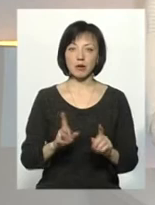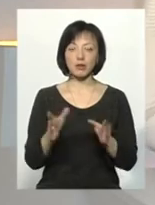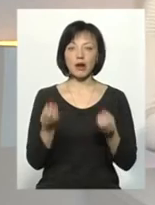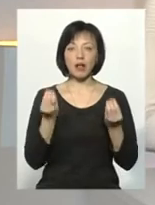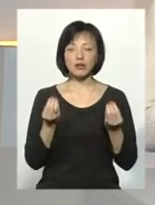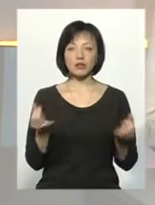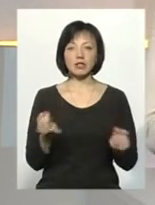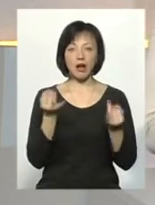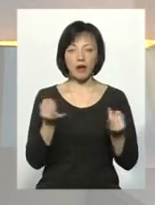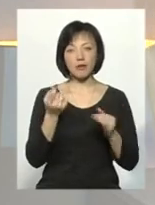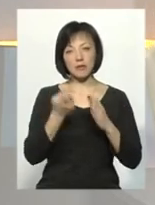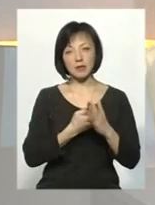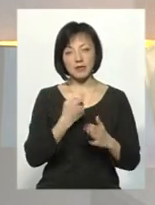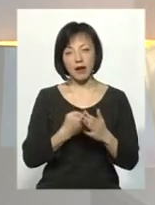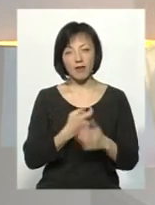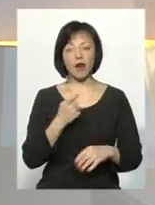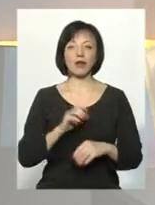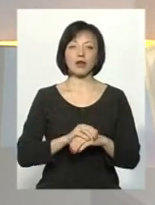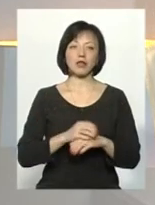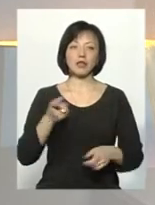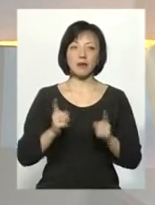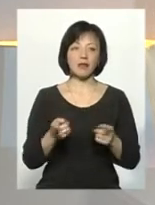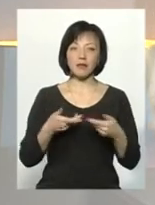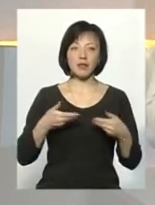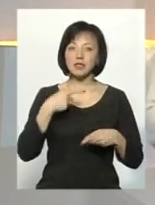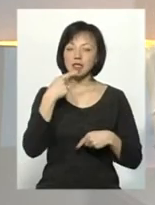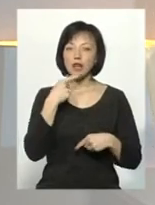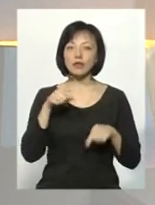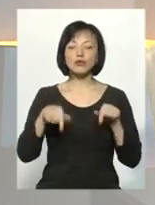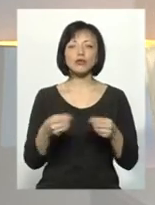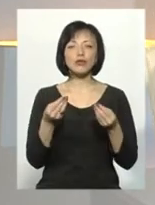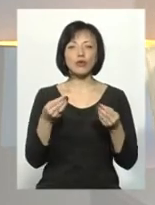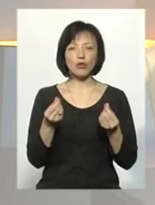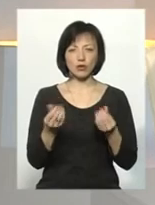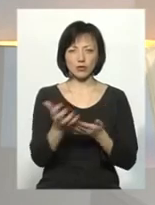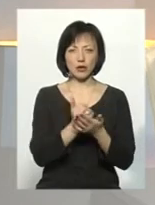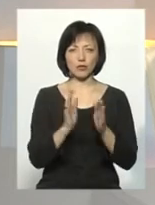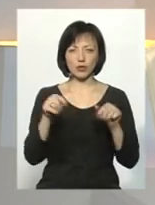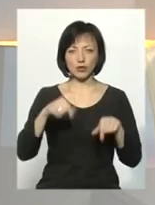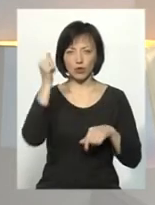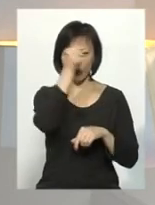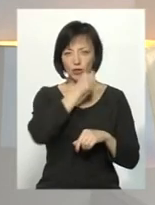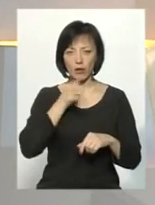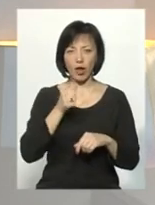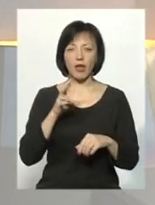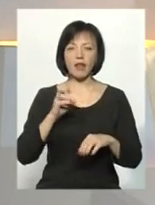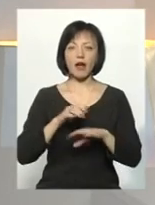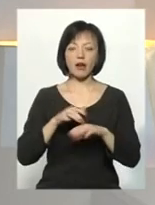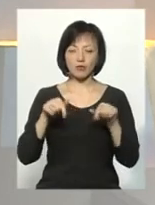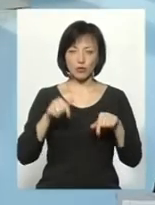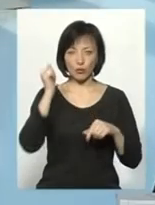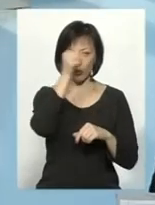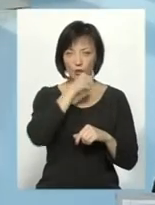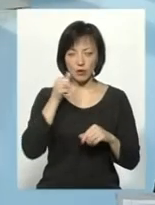класно, цікаво. Пізнавально. Справді, ми не сказали, на що цього року будуть збиратись кошти. На рахунок цього